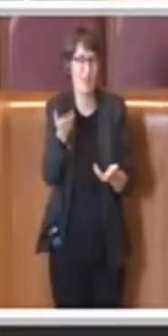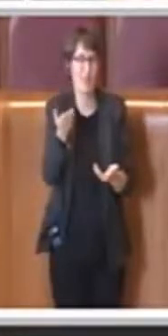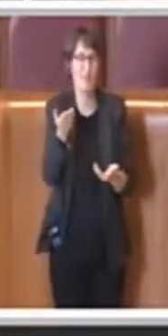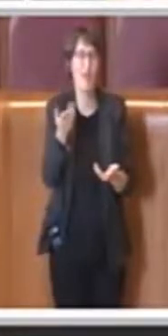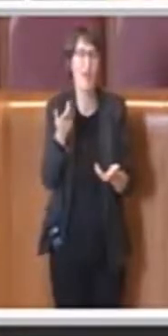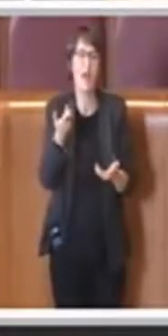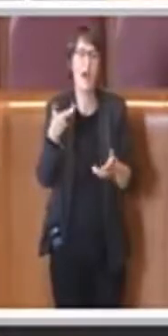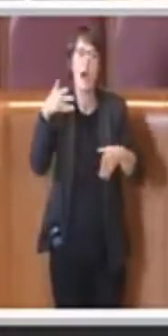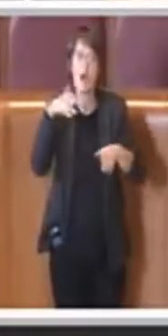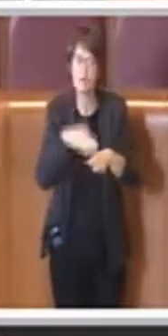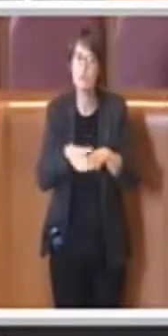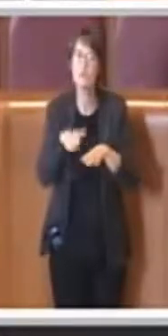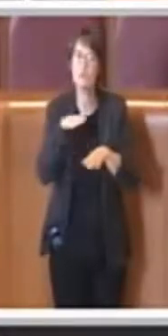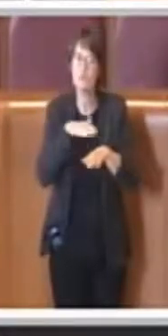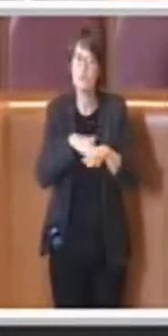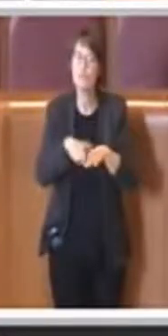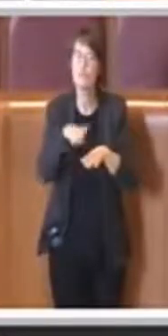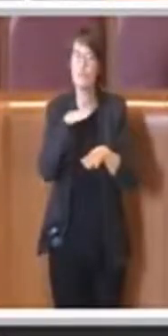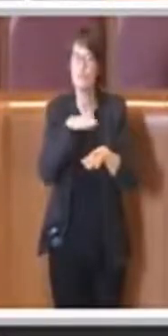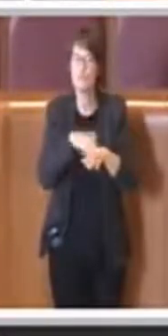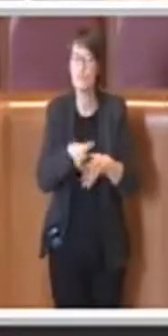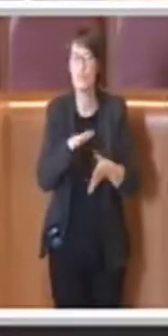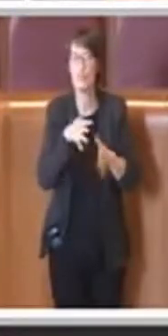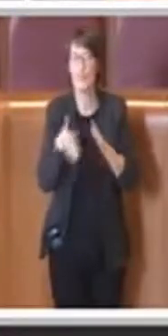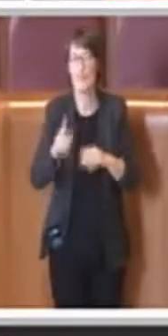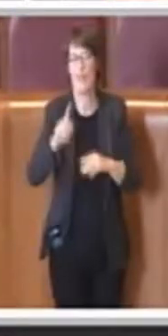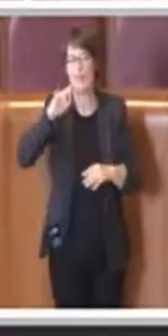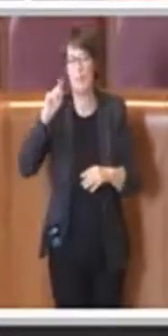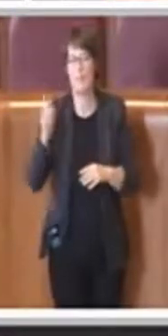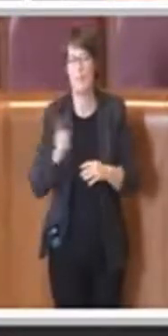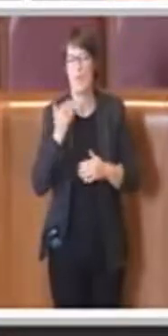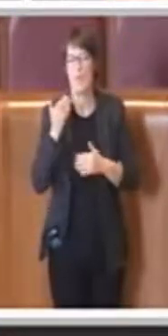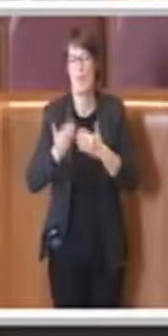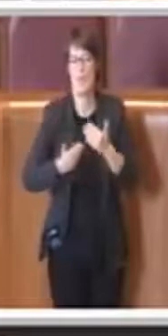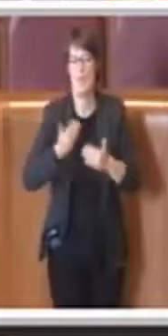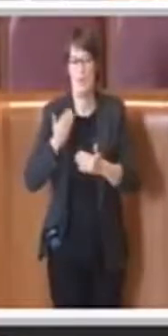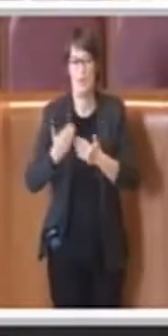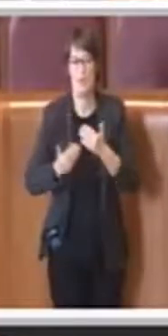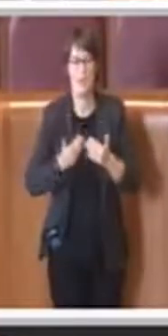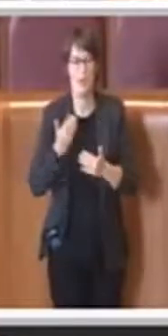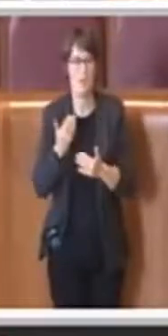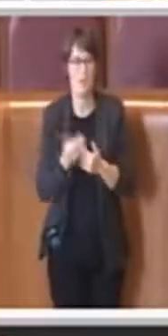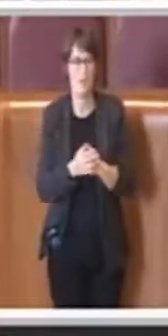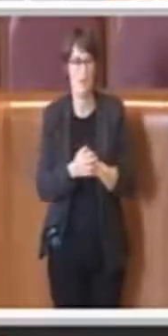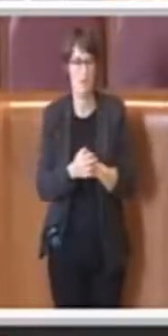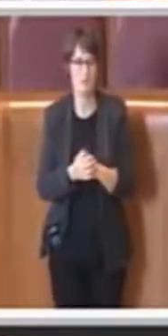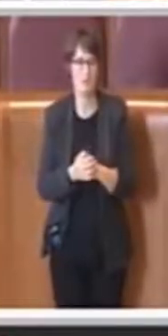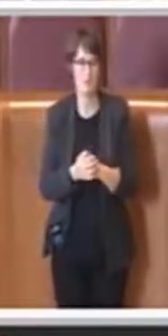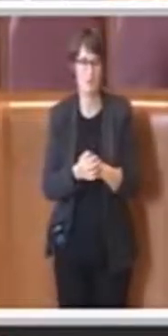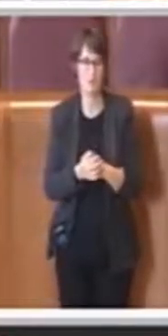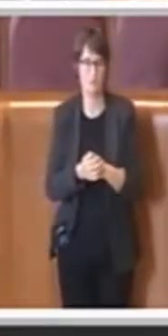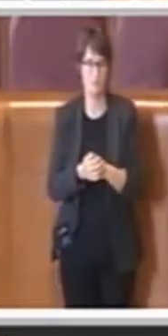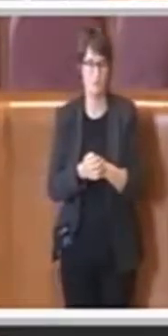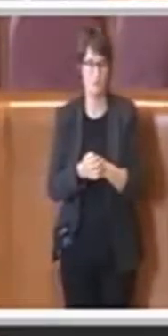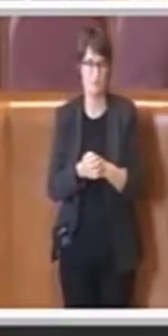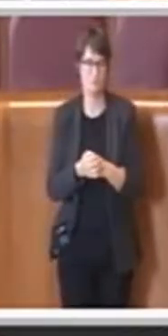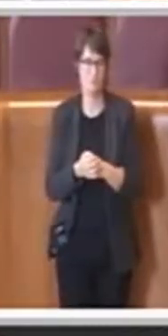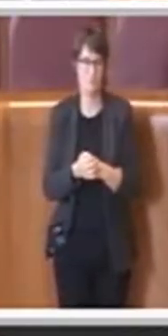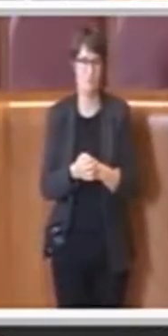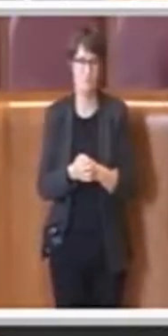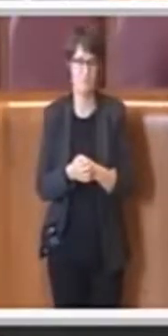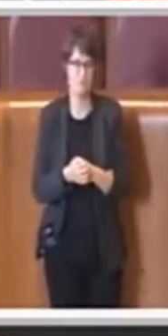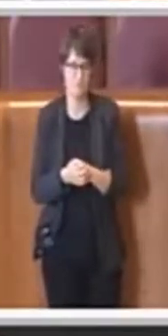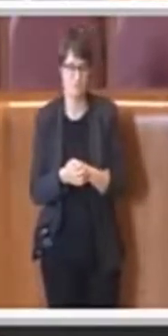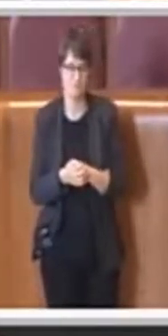potrà fare di questi strumenti certamente entreranno a pieno regime all'interno